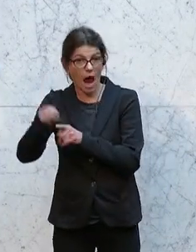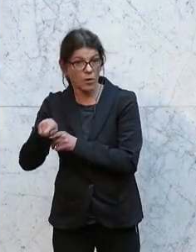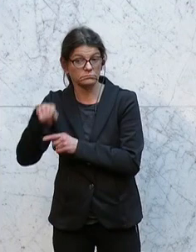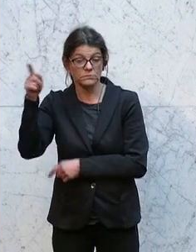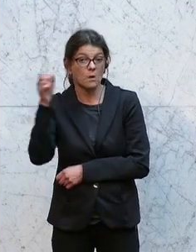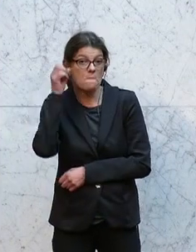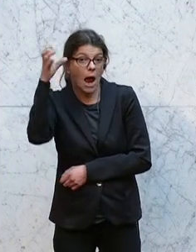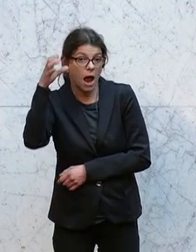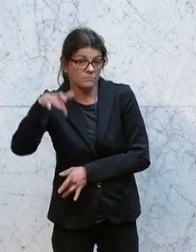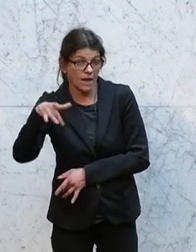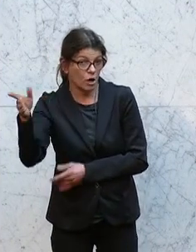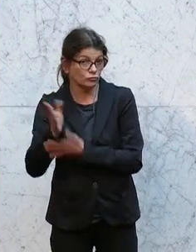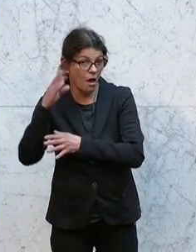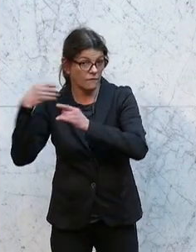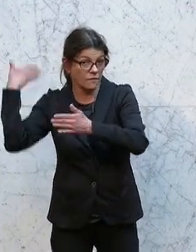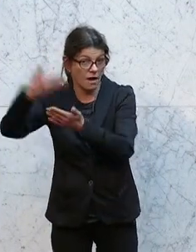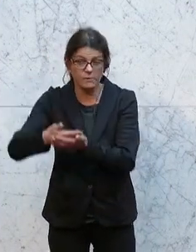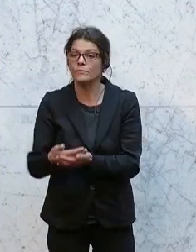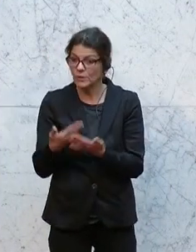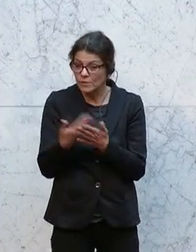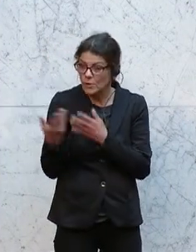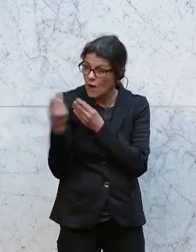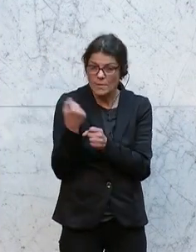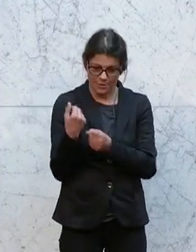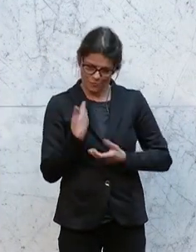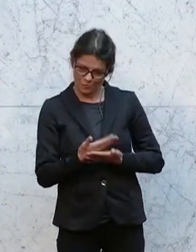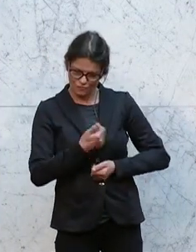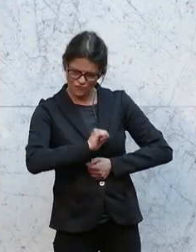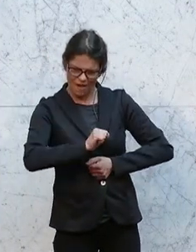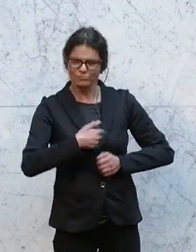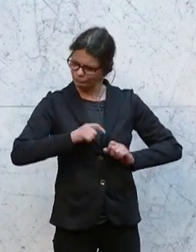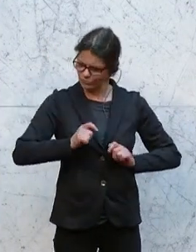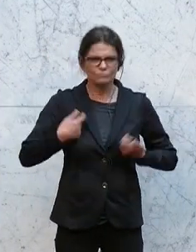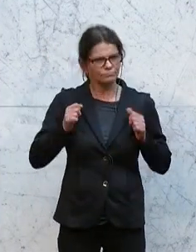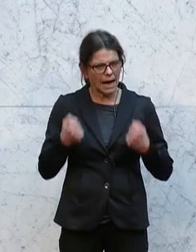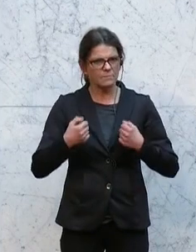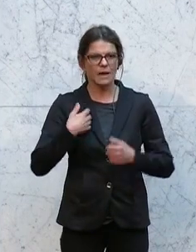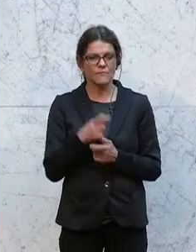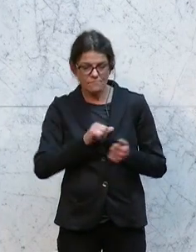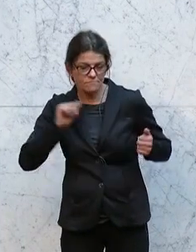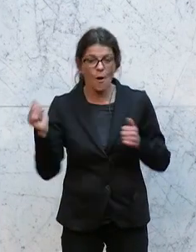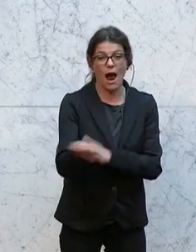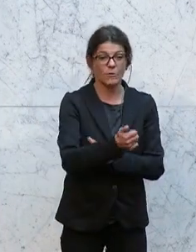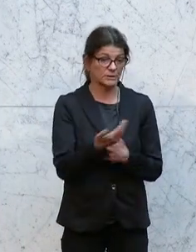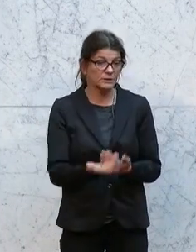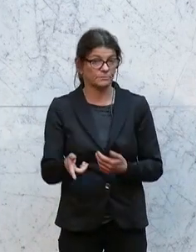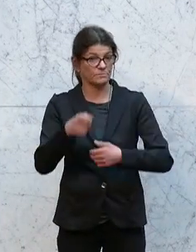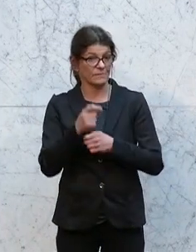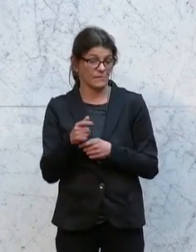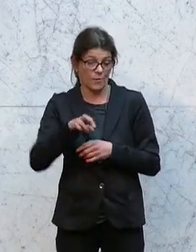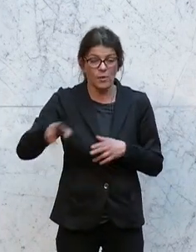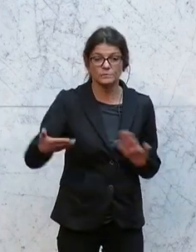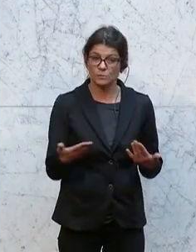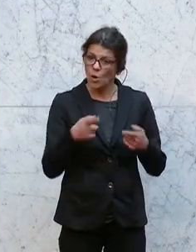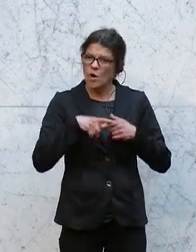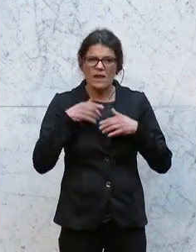Expertise verfügt. Und mit diesem Schritt sind wir schnell, wir sind entschlossen, wir gehören zu den führenden Ländern in Österreich und wir geben damit